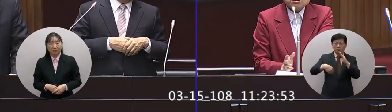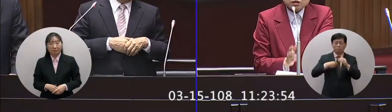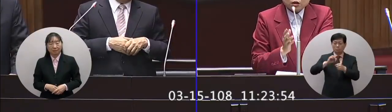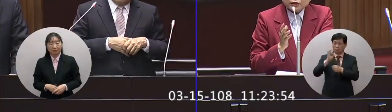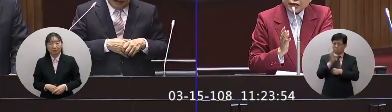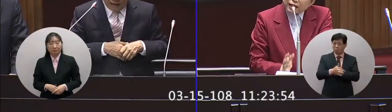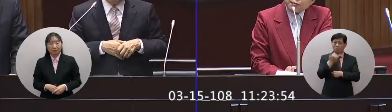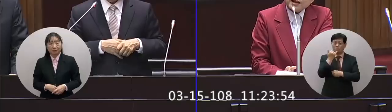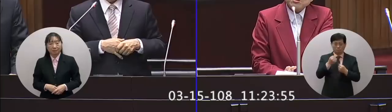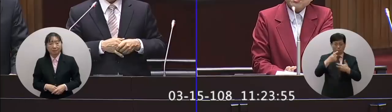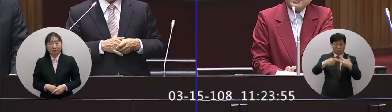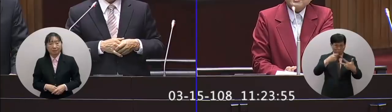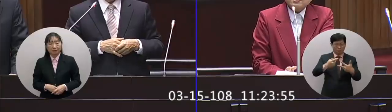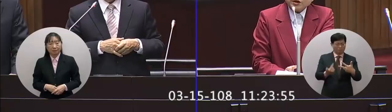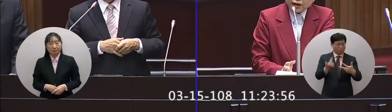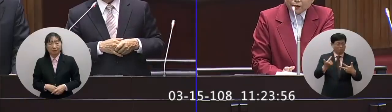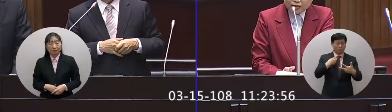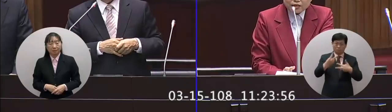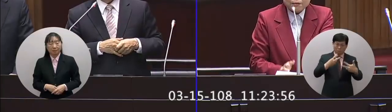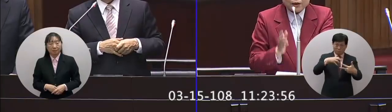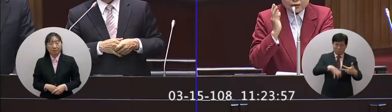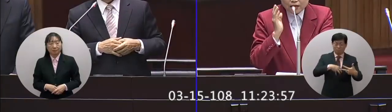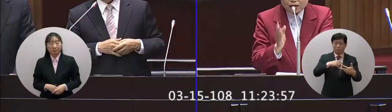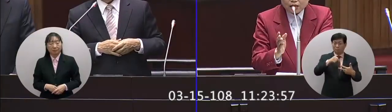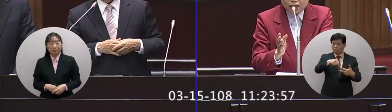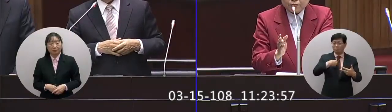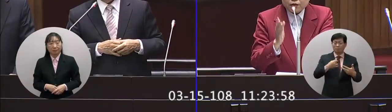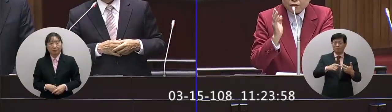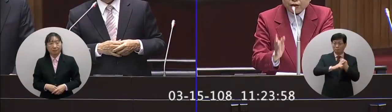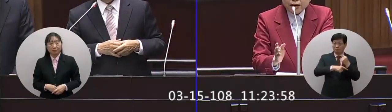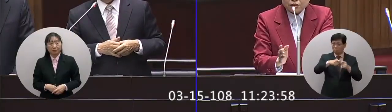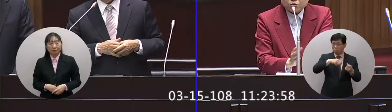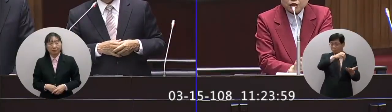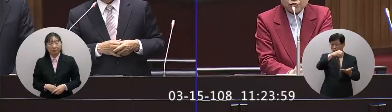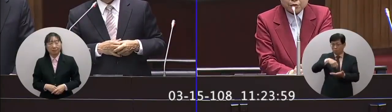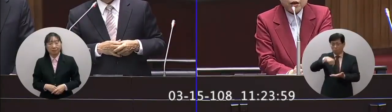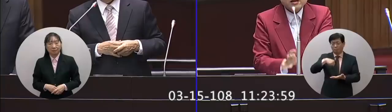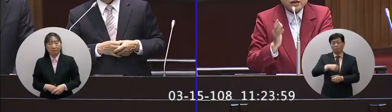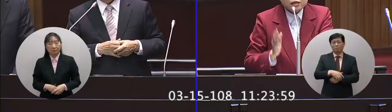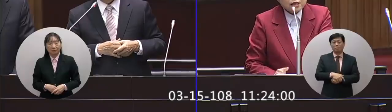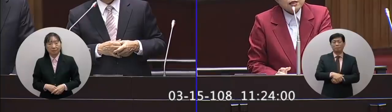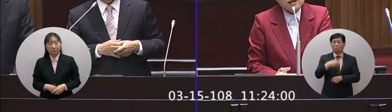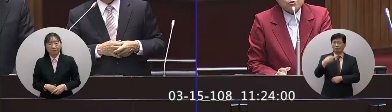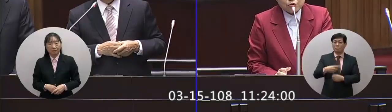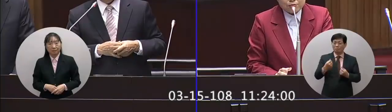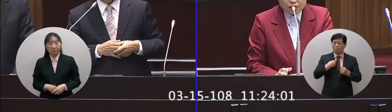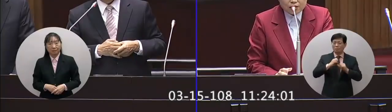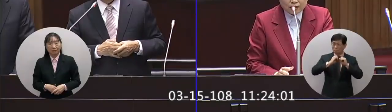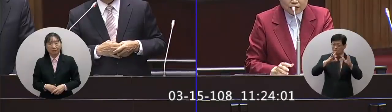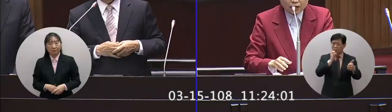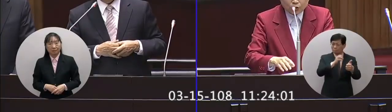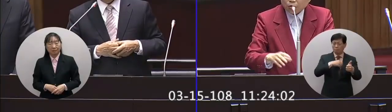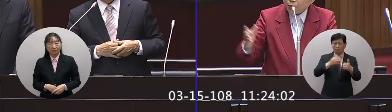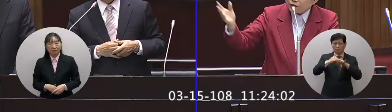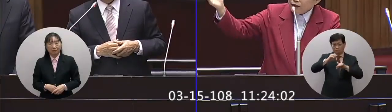加速能夠在一個禮拜最快或兩個禮拜之內把這樣的提案這樣的法案送進立法院也在這裡要呼籲